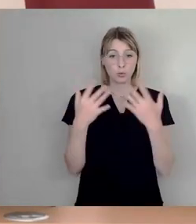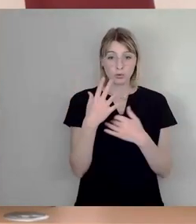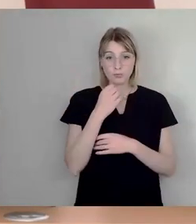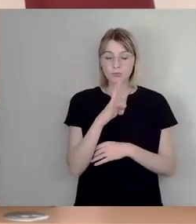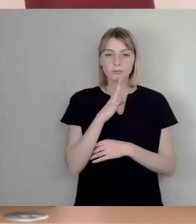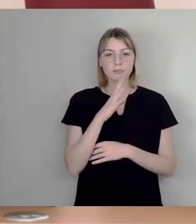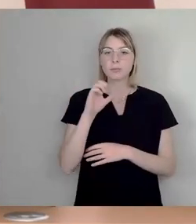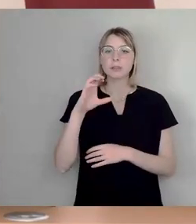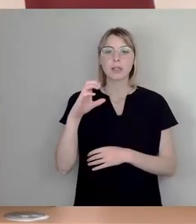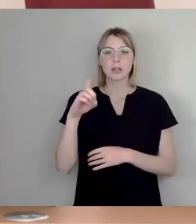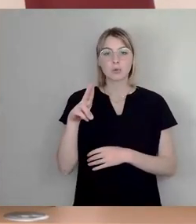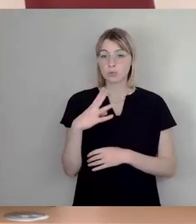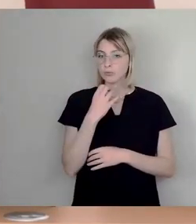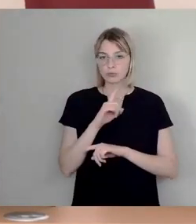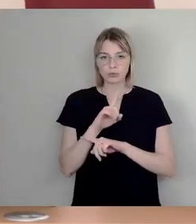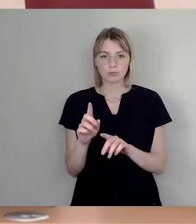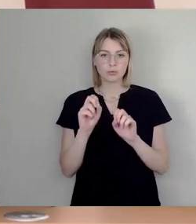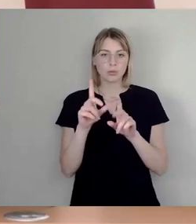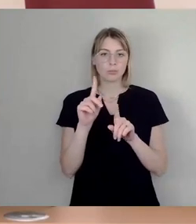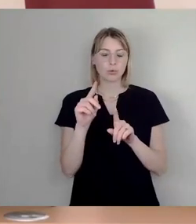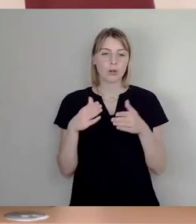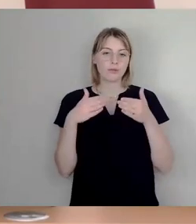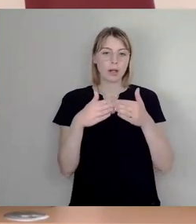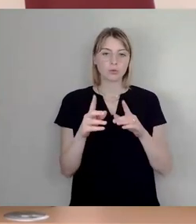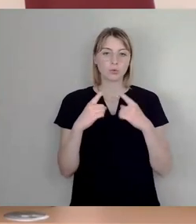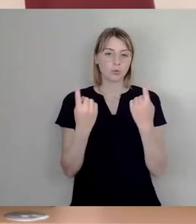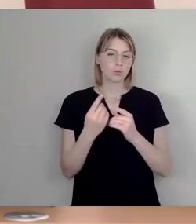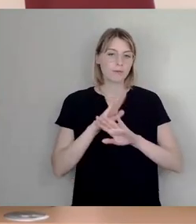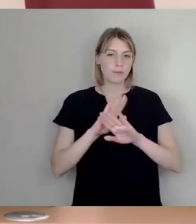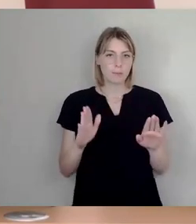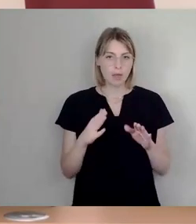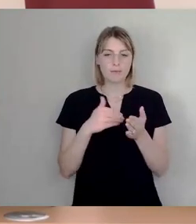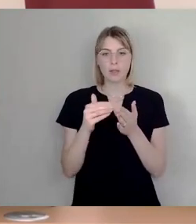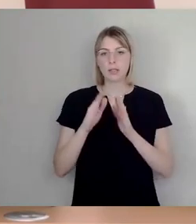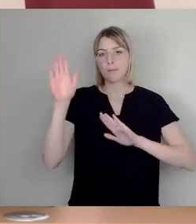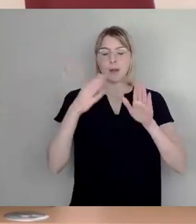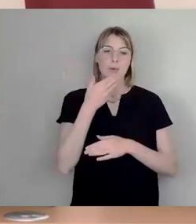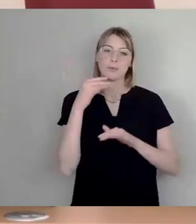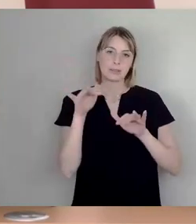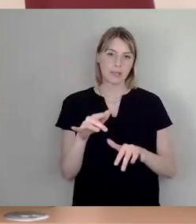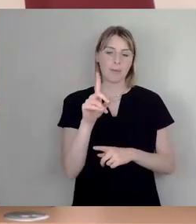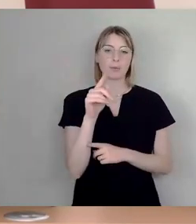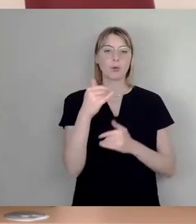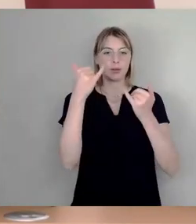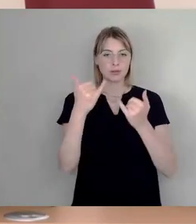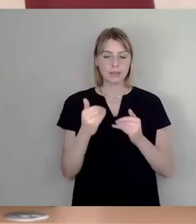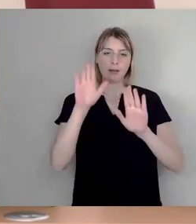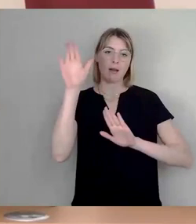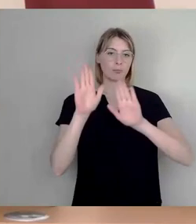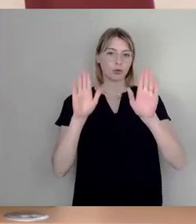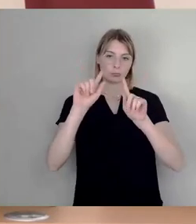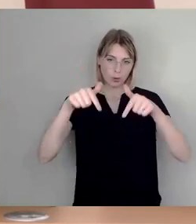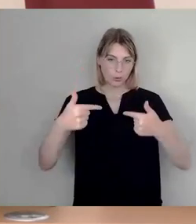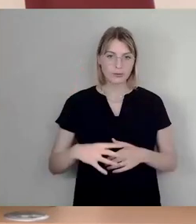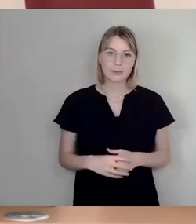So, dann sind wir durch die Fraktionsrunde. Weitere Wortmeldung? Sehe ich nicht. Dann kämen wir zur Abstimmung. Da